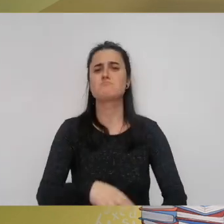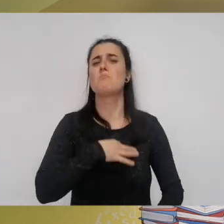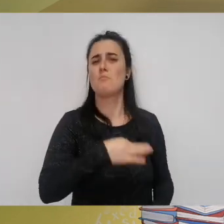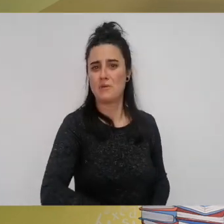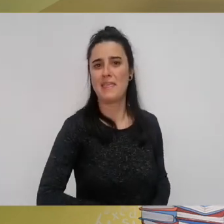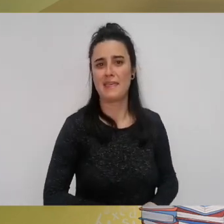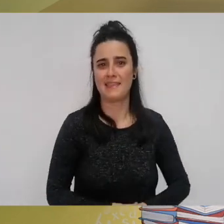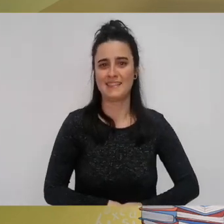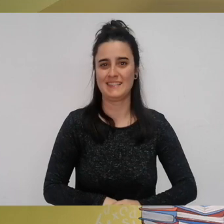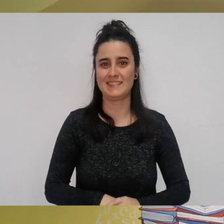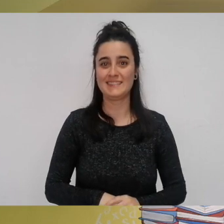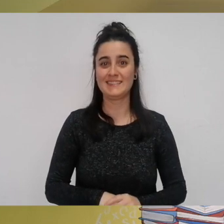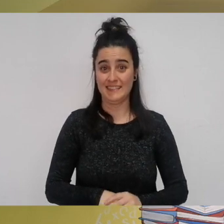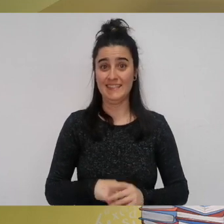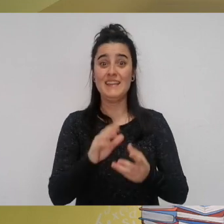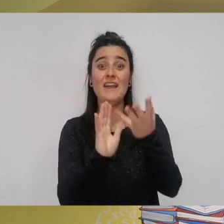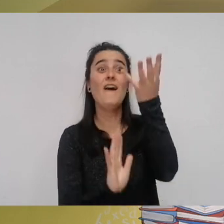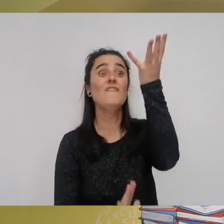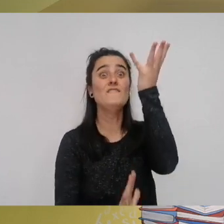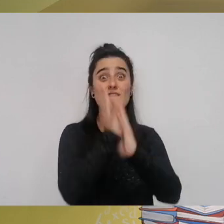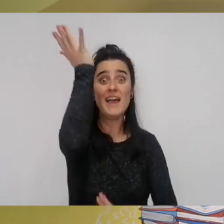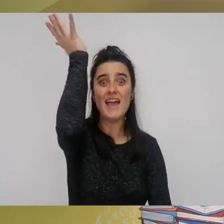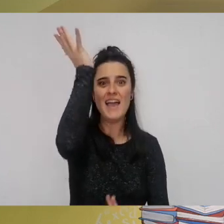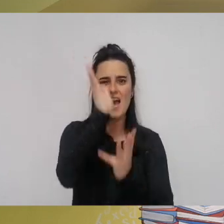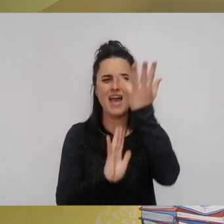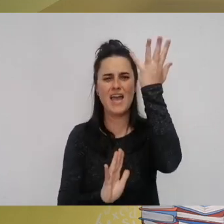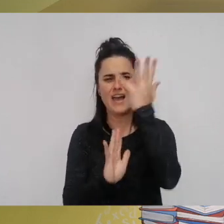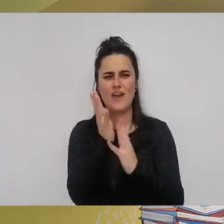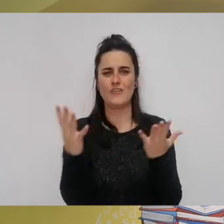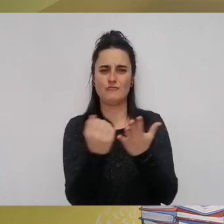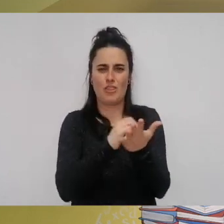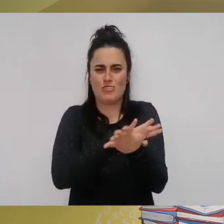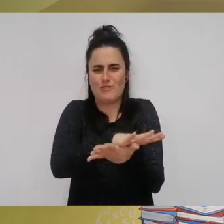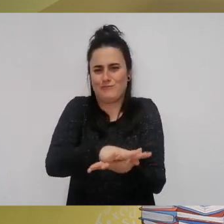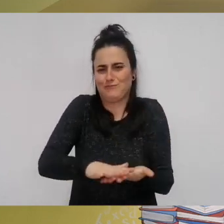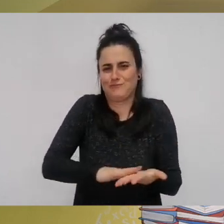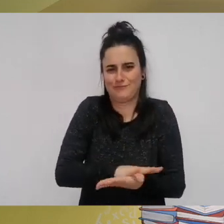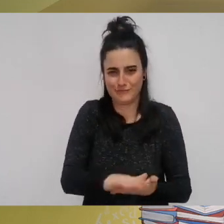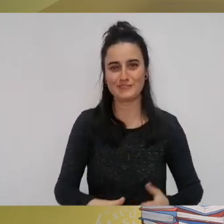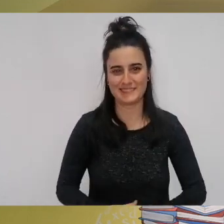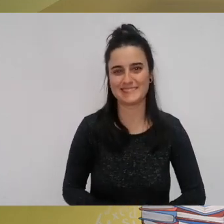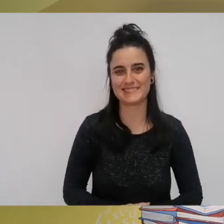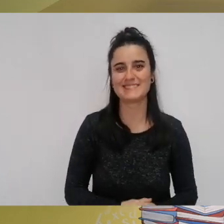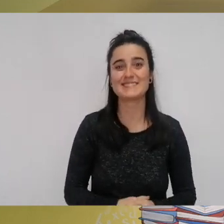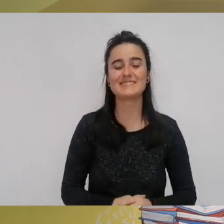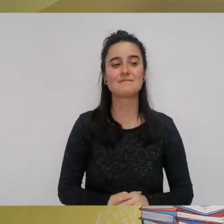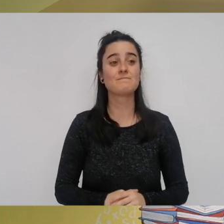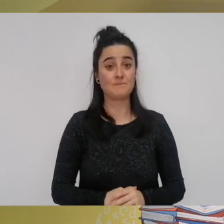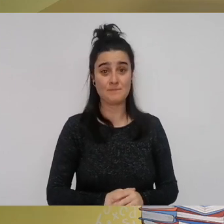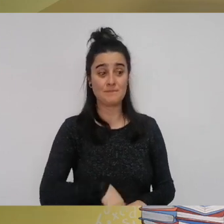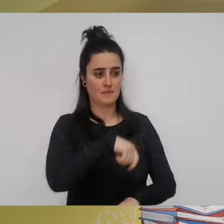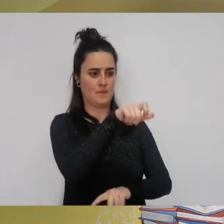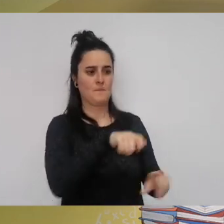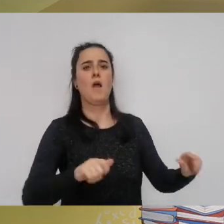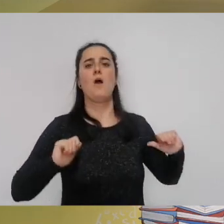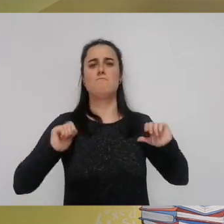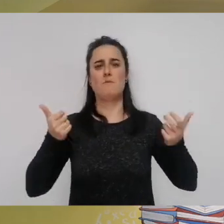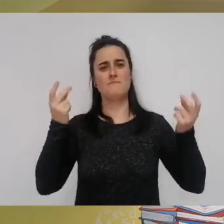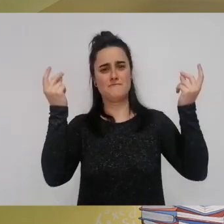guztiak suan guztia teusestu egingo du antxasiziren